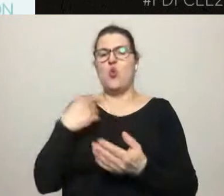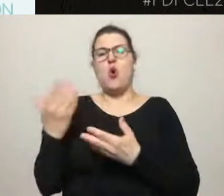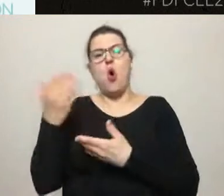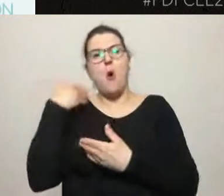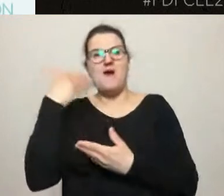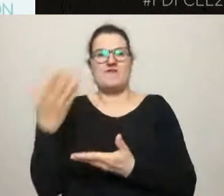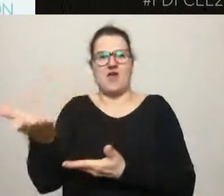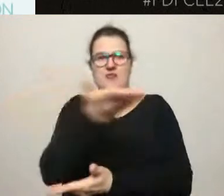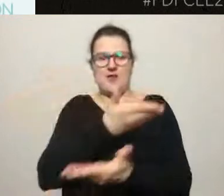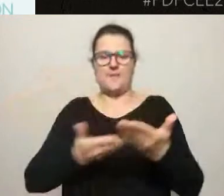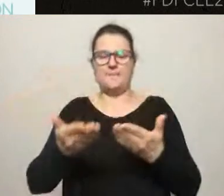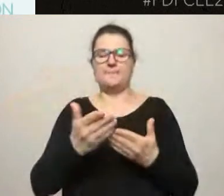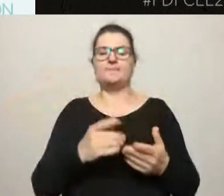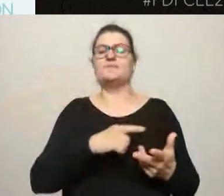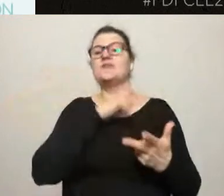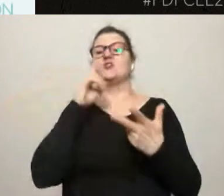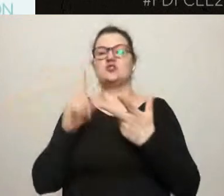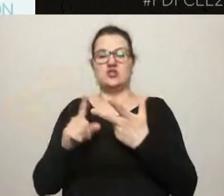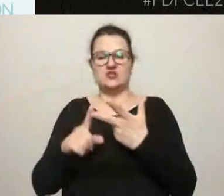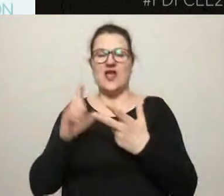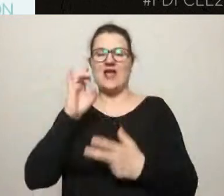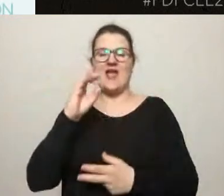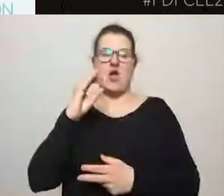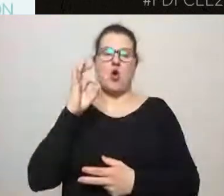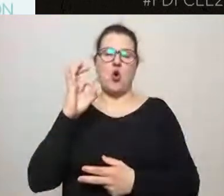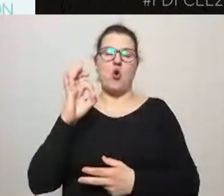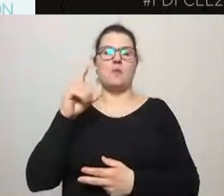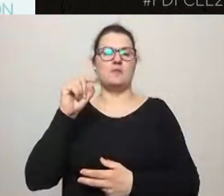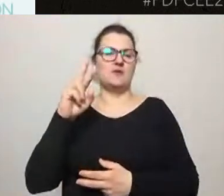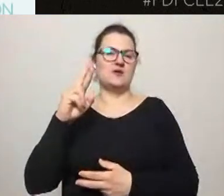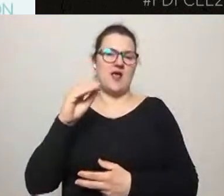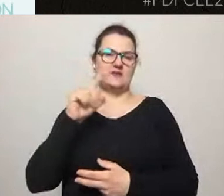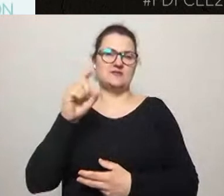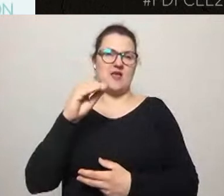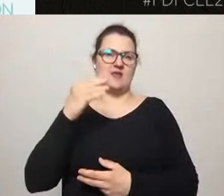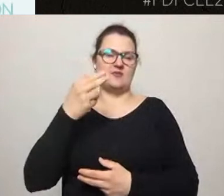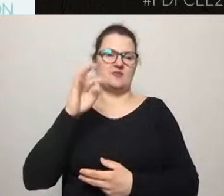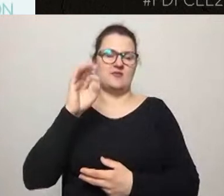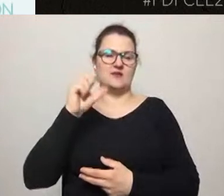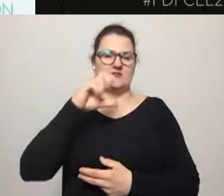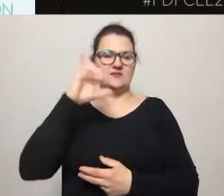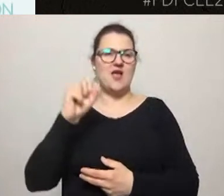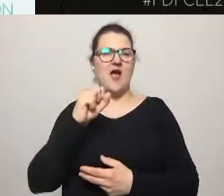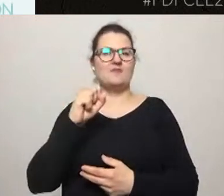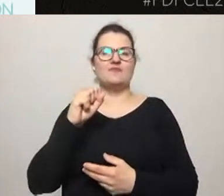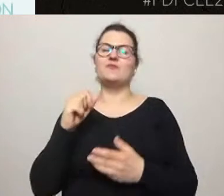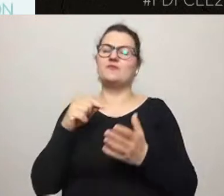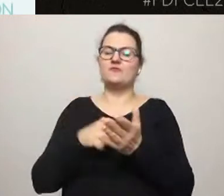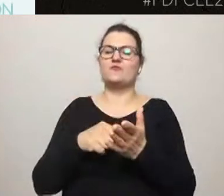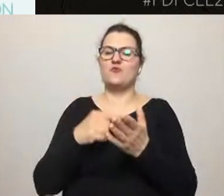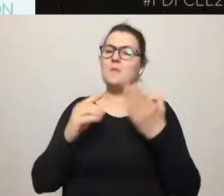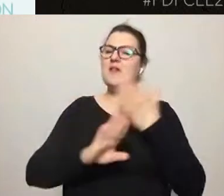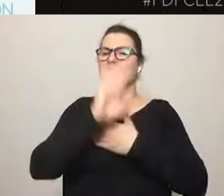z kolei to jest takie narzędzie służące informacji i to jest interaktywna prezentacja dokumentów.